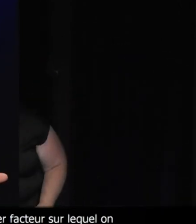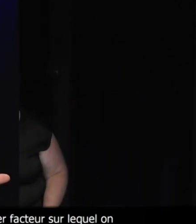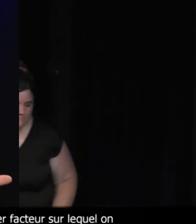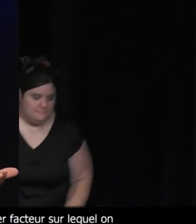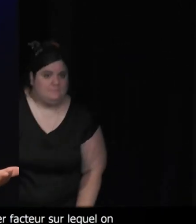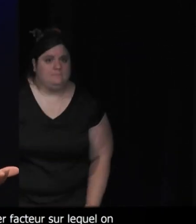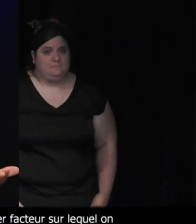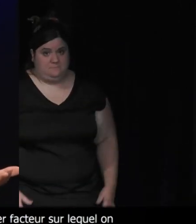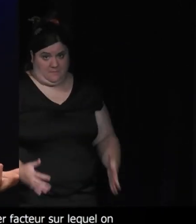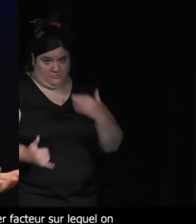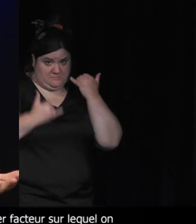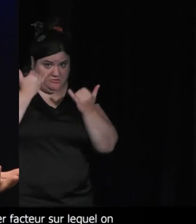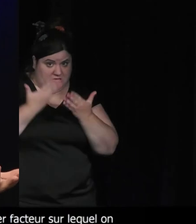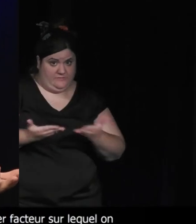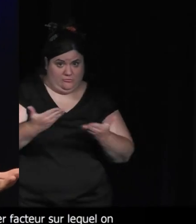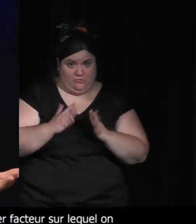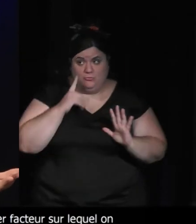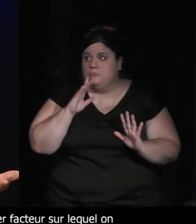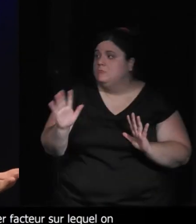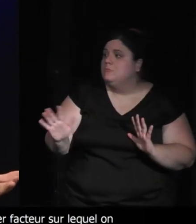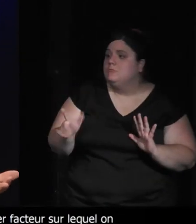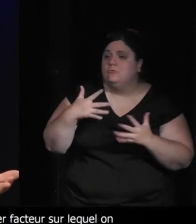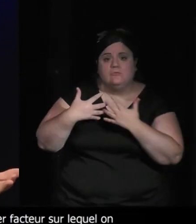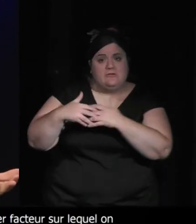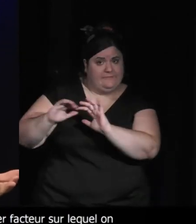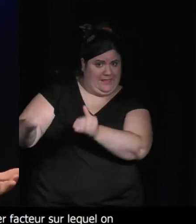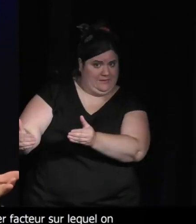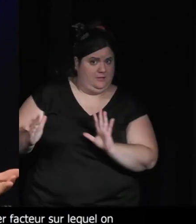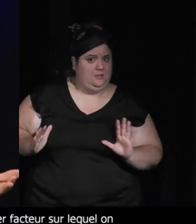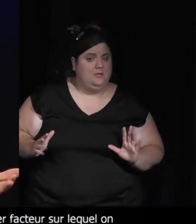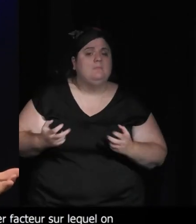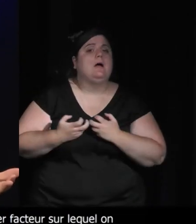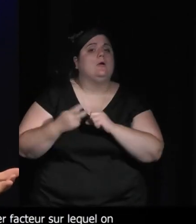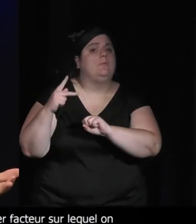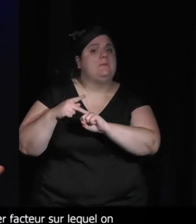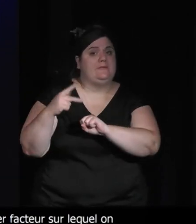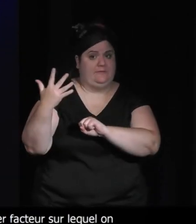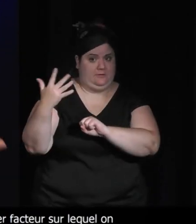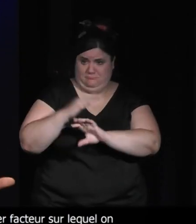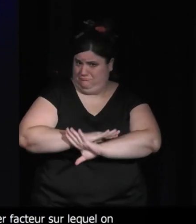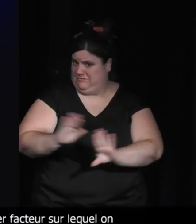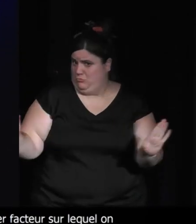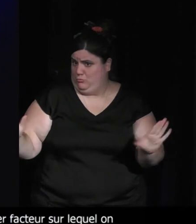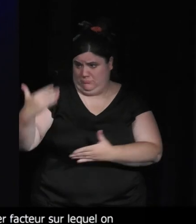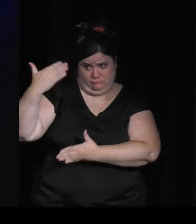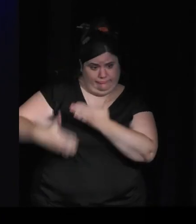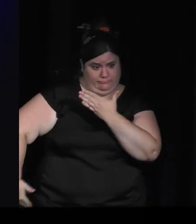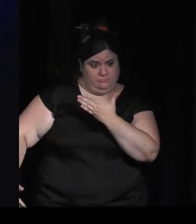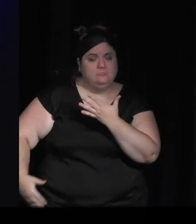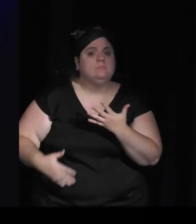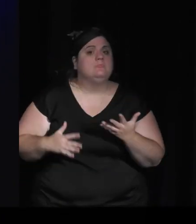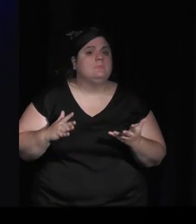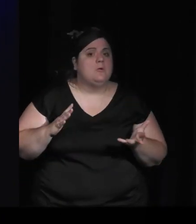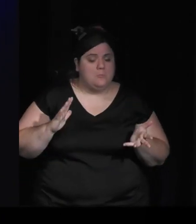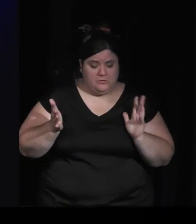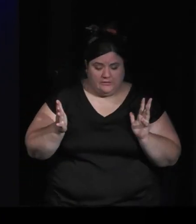si on disait stop, ça suffit le hardware. La PlayStation 5,'est la dernière. Et donc, à ce moment-là, ça veut dire qu'elle est démontable,